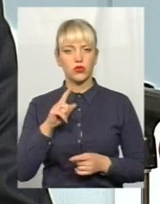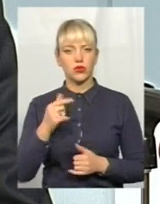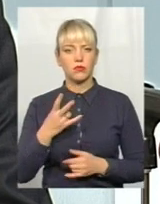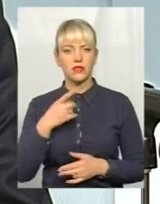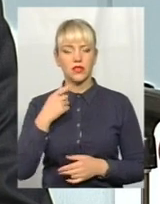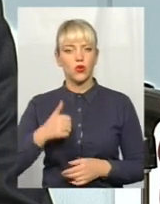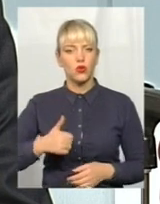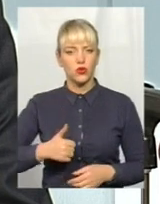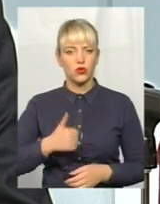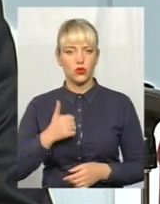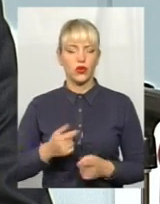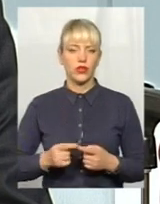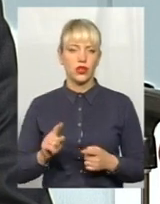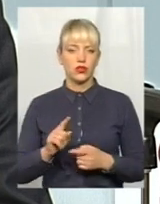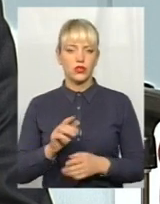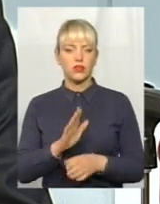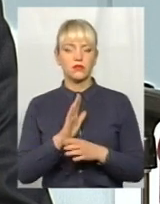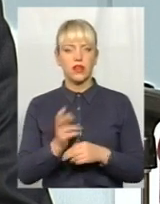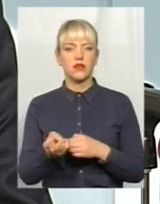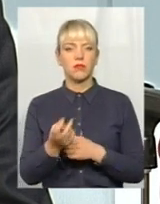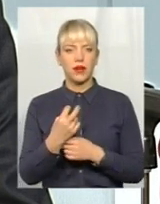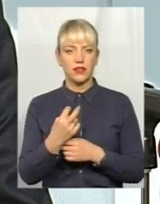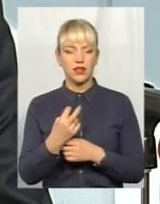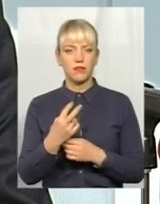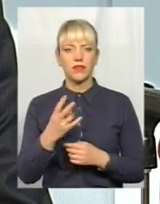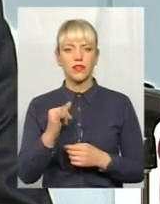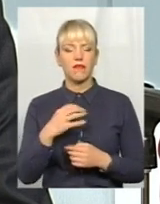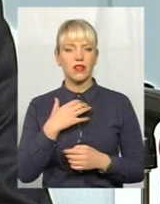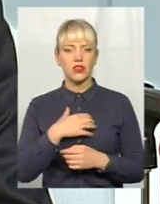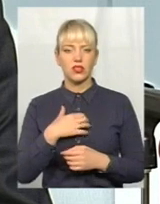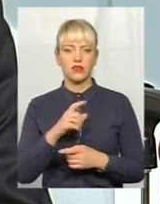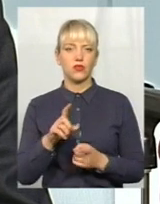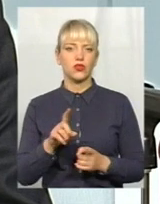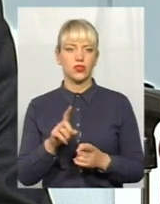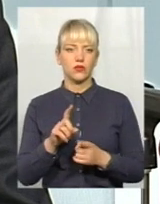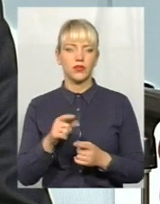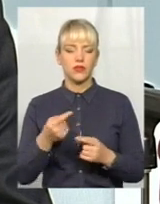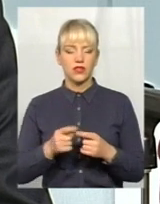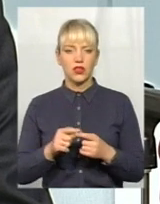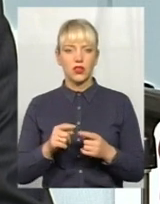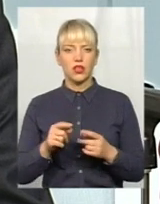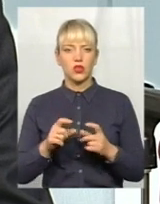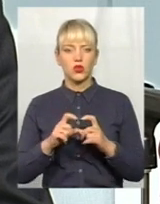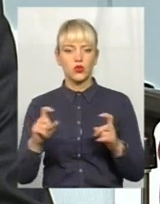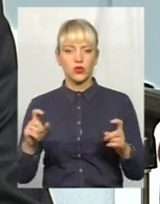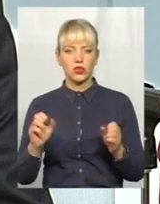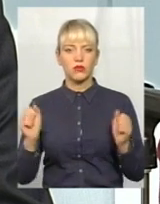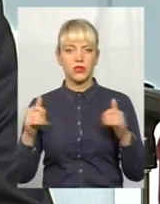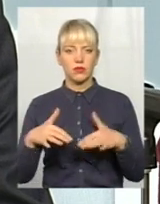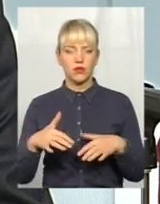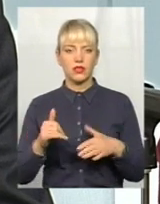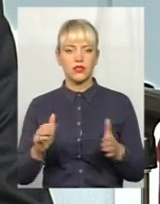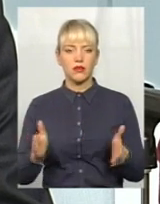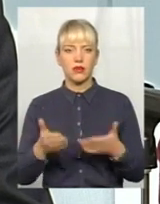розуміючи, що смерть прийде. І дуже важливо, що сьогодні ми в студії зібралися і піднімаємо це питання.